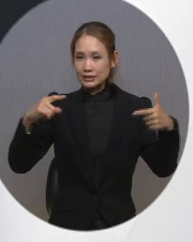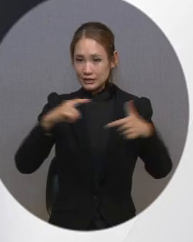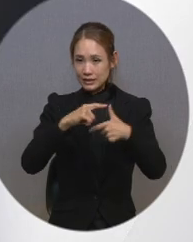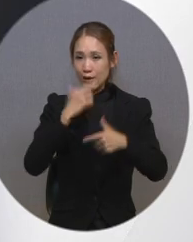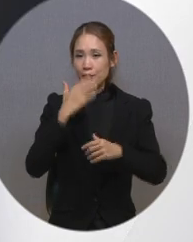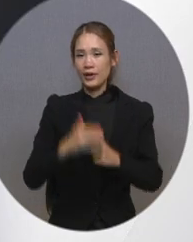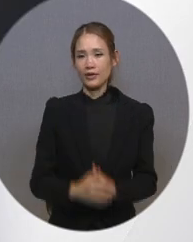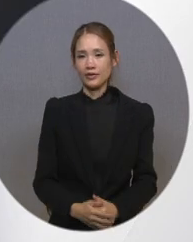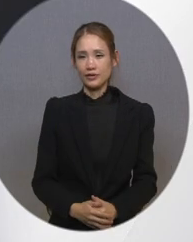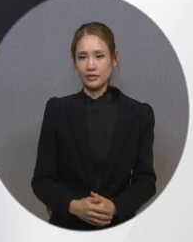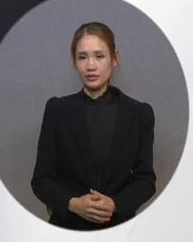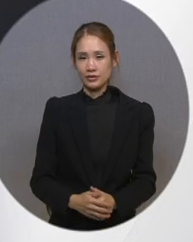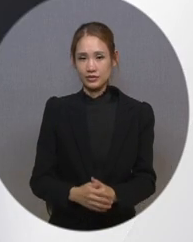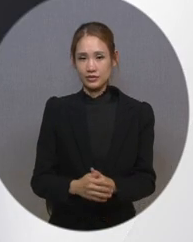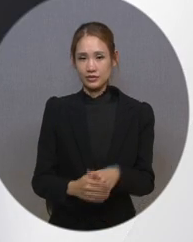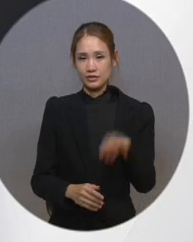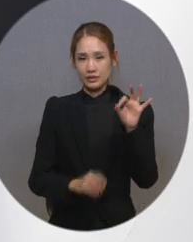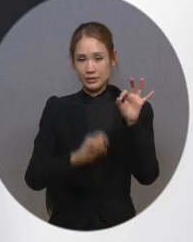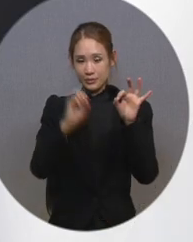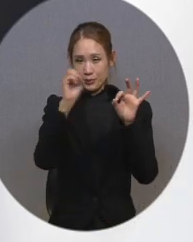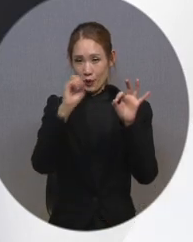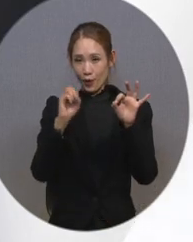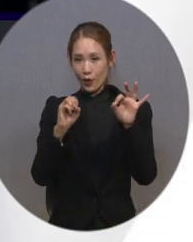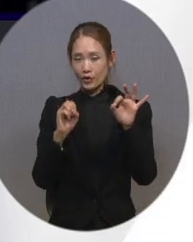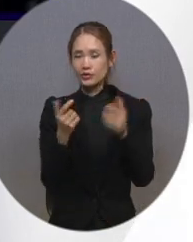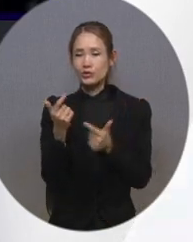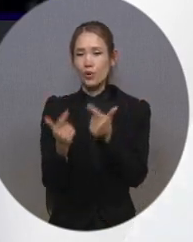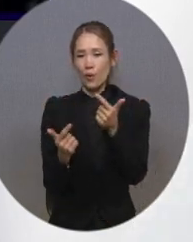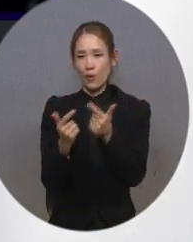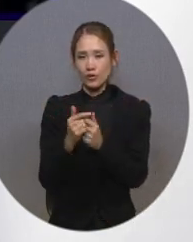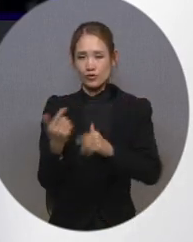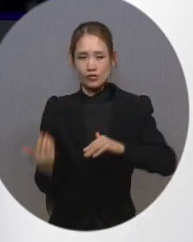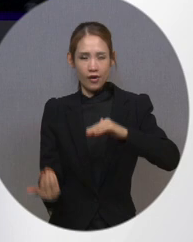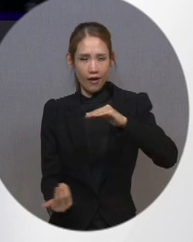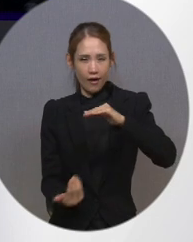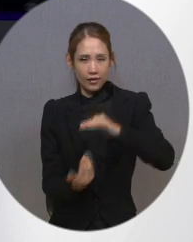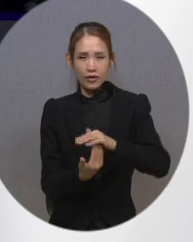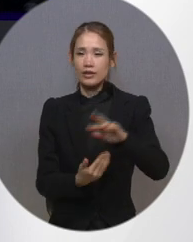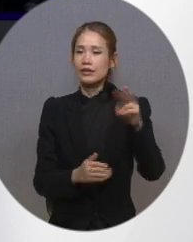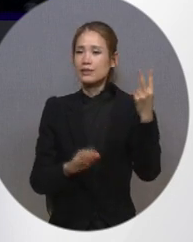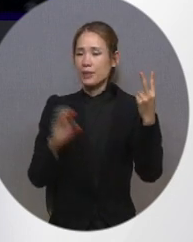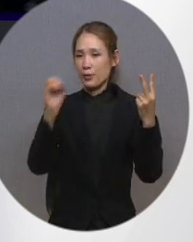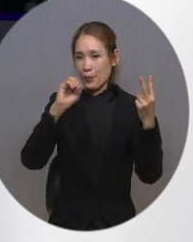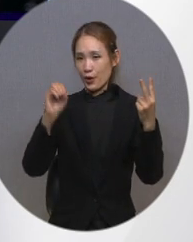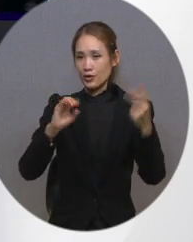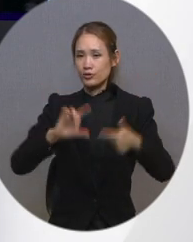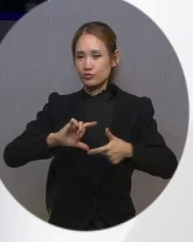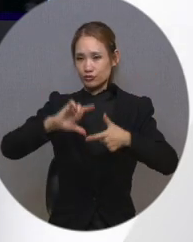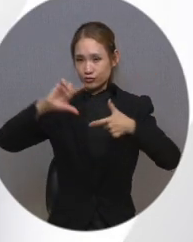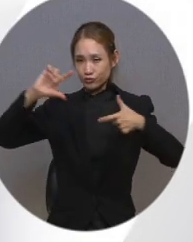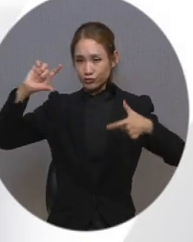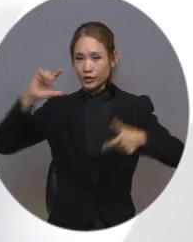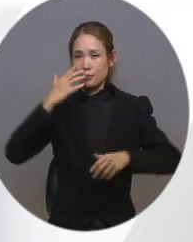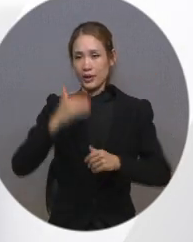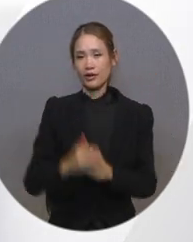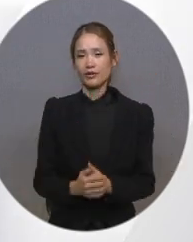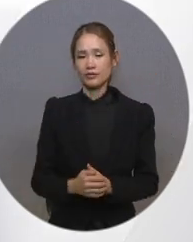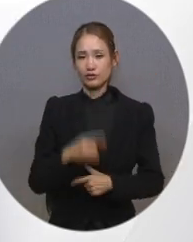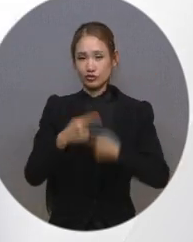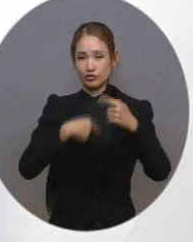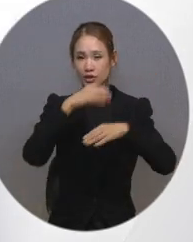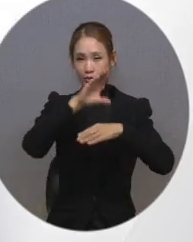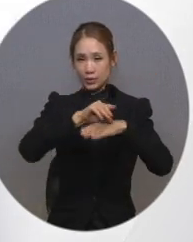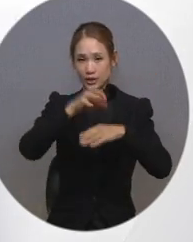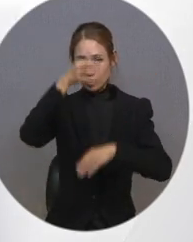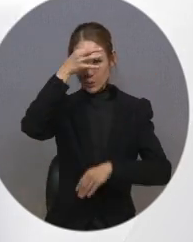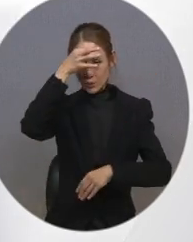수어 방송의 크기를 10%씩 조정해 최대 200%까지 확대할 수 있습니다. 수어 방송 기능은